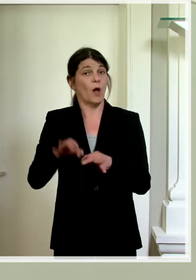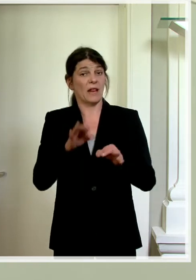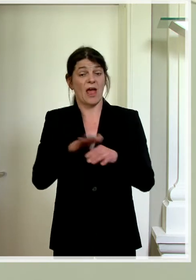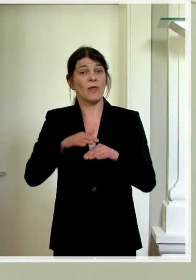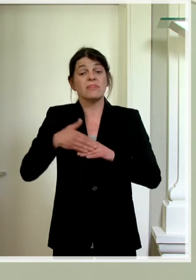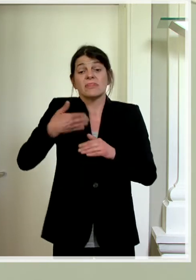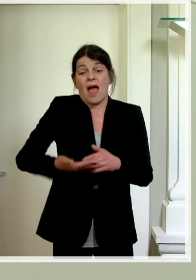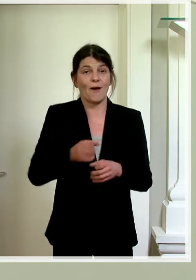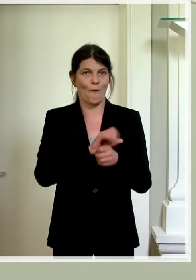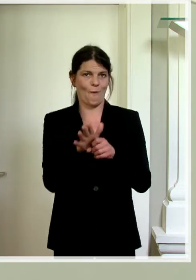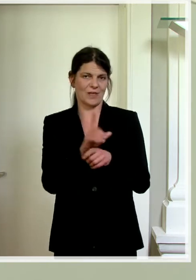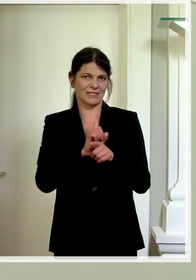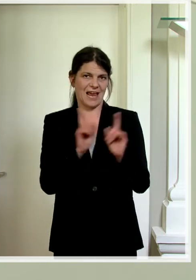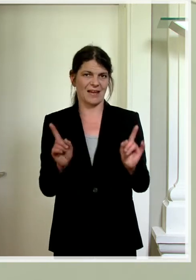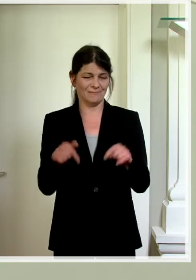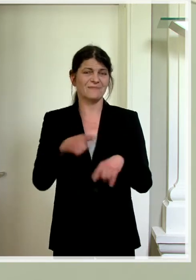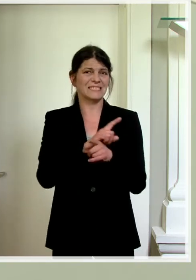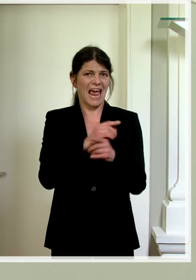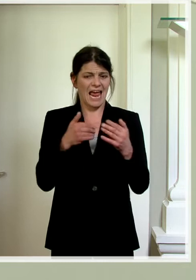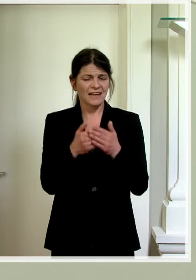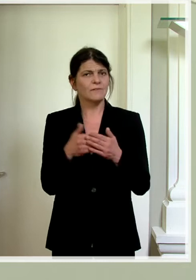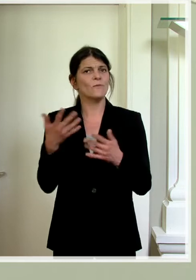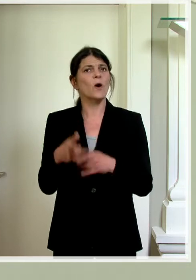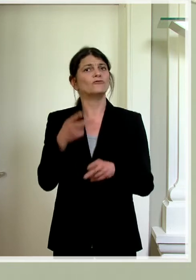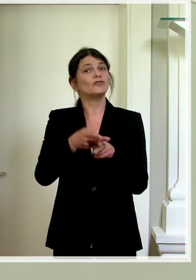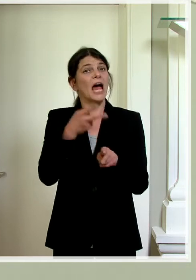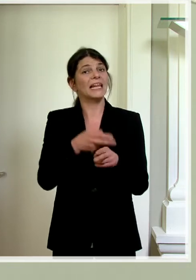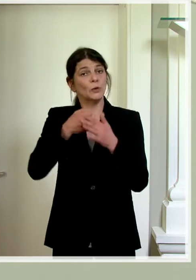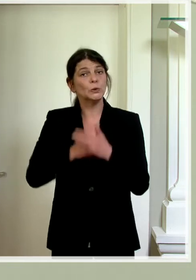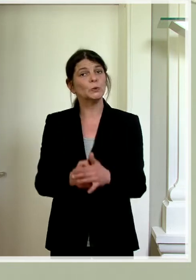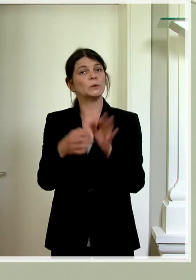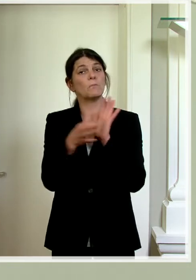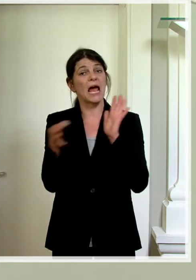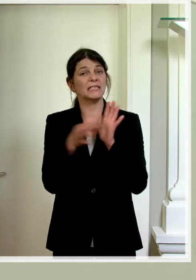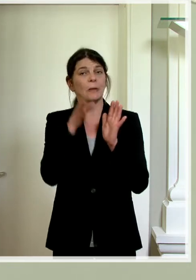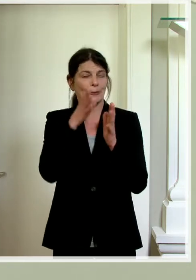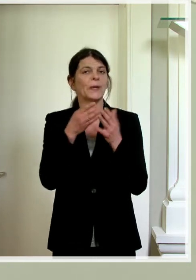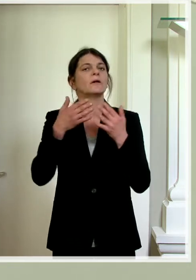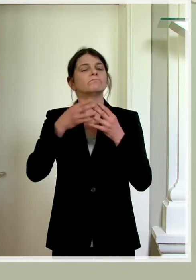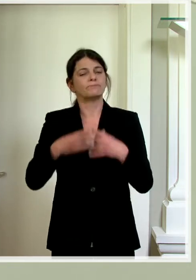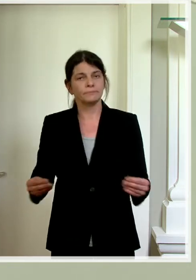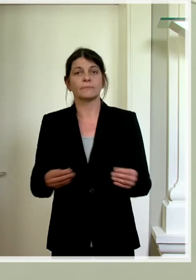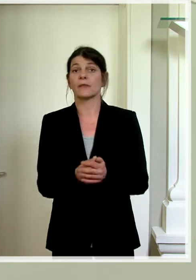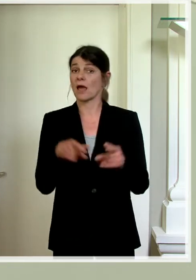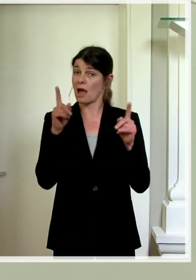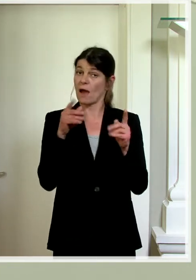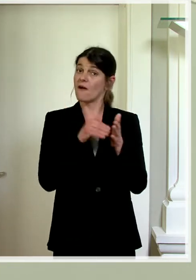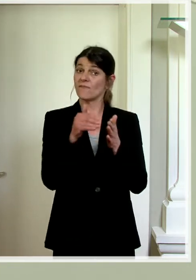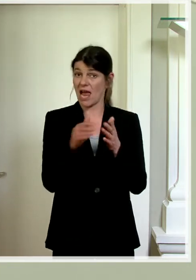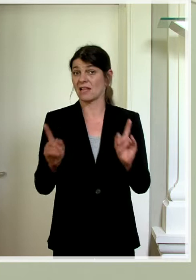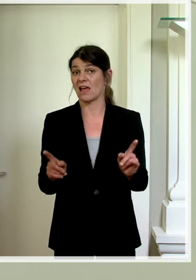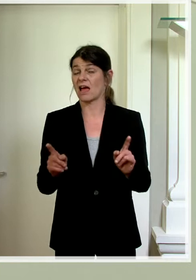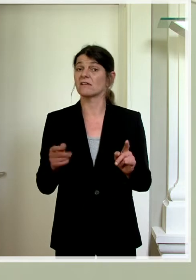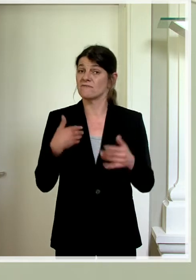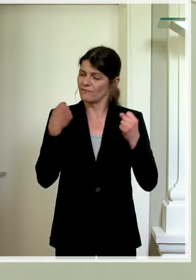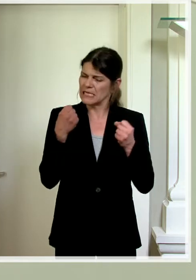also auf die Zeit, in welcher die staatlichen Unterstützungsmaßnahmen auslaufen. Wir sind aber nach wie vor in einem engen